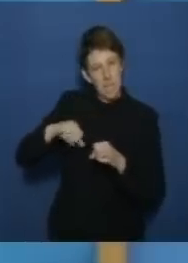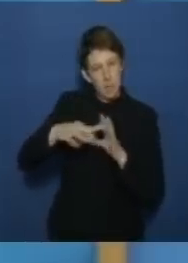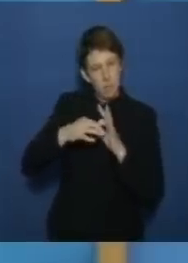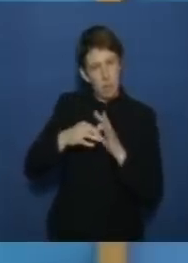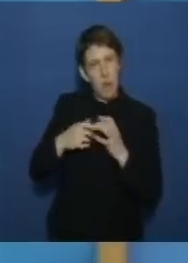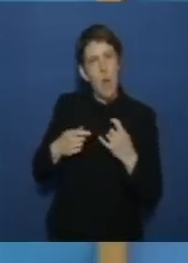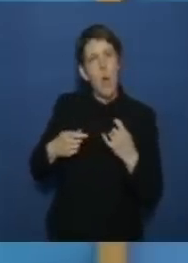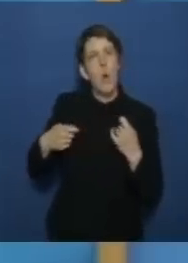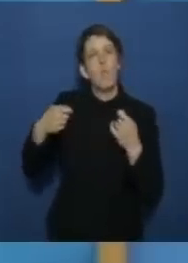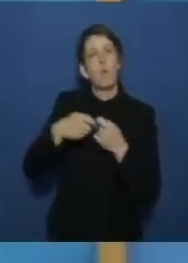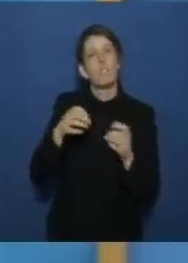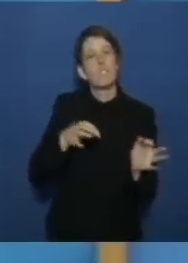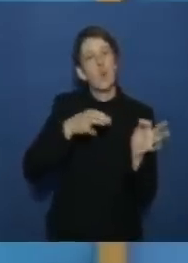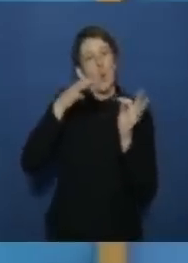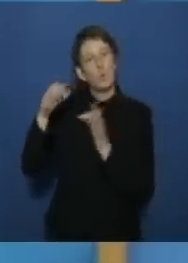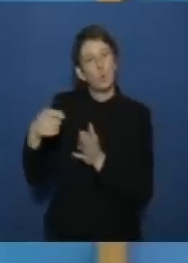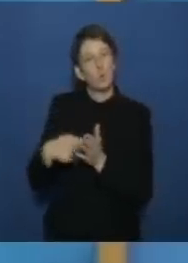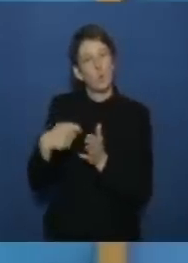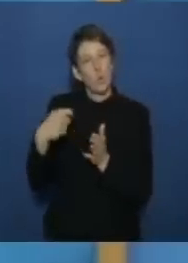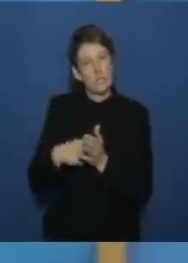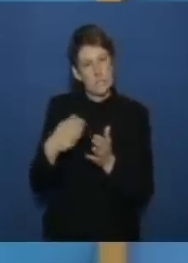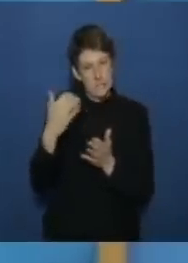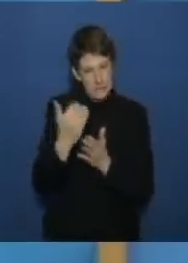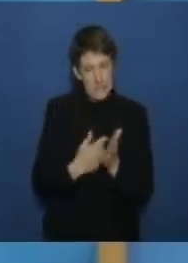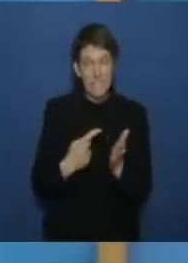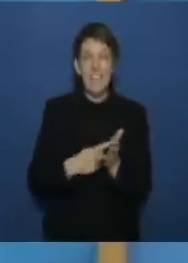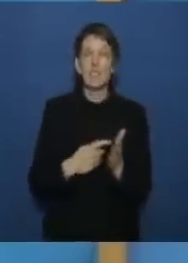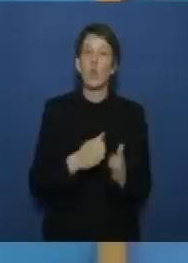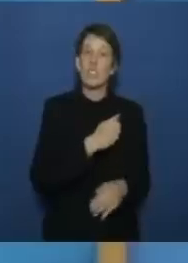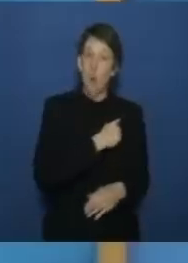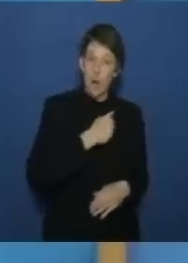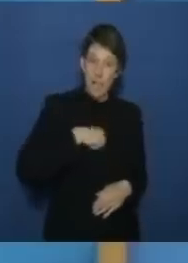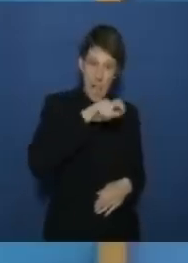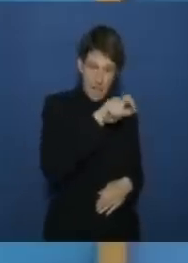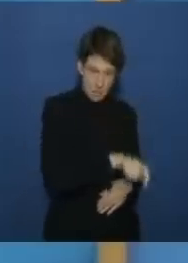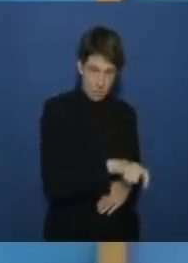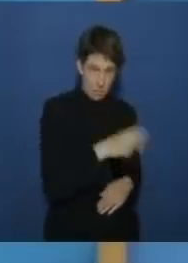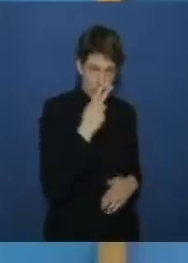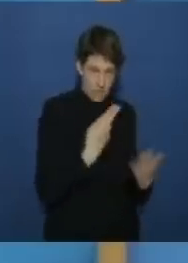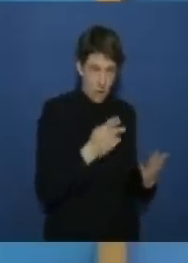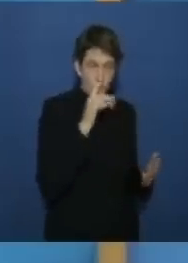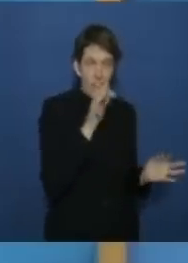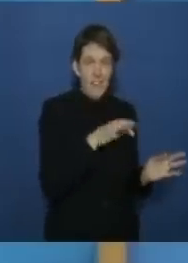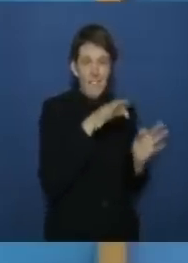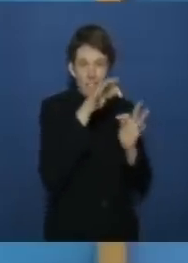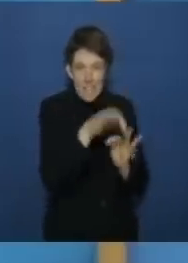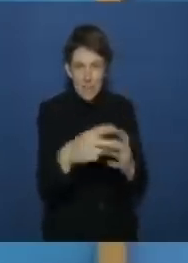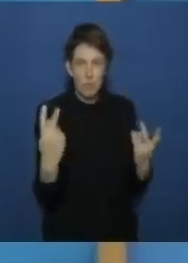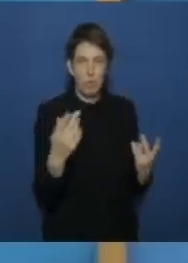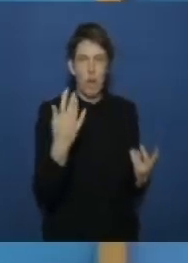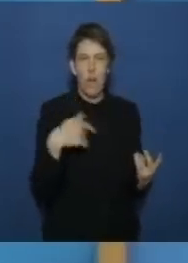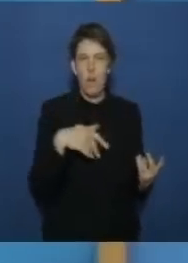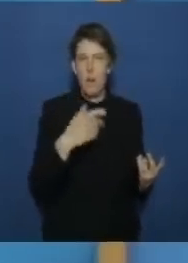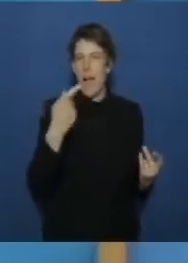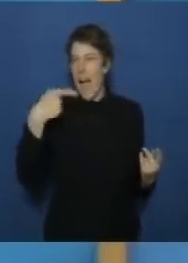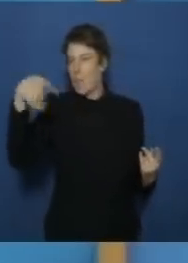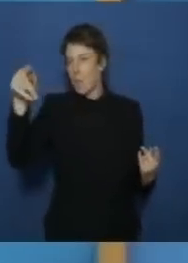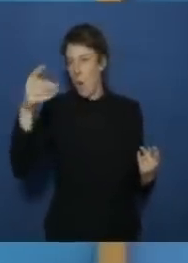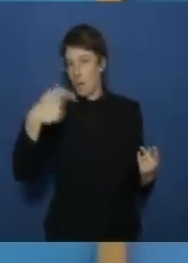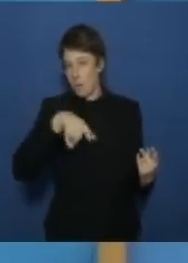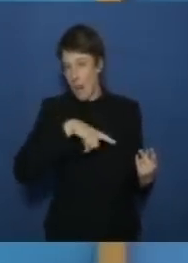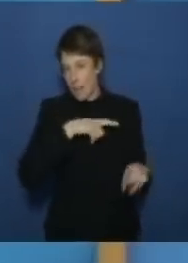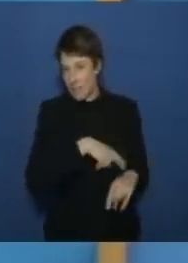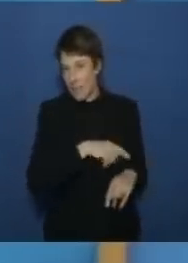bundesumzugskostengesetz bei soldatinnen ist es ja so sobald sie versetzt werden oder für längere zeit abgeordnet werden